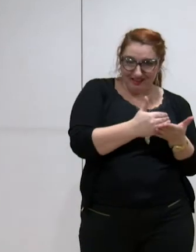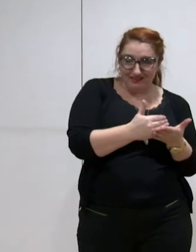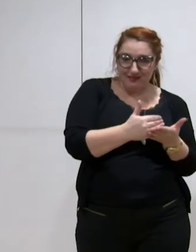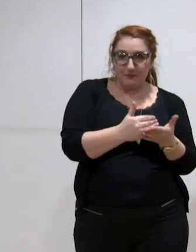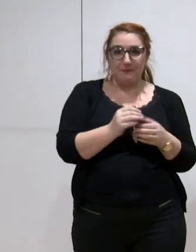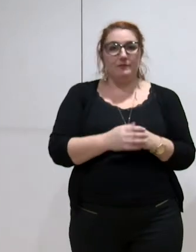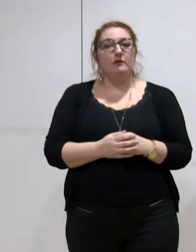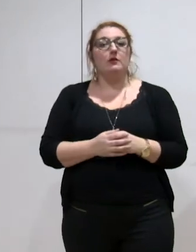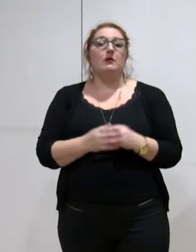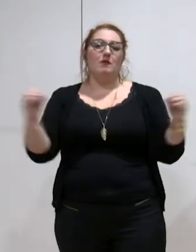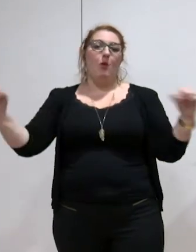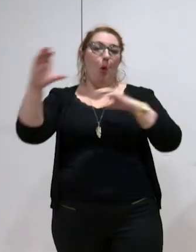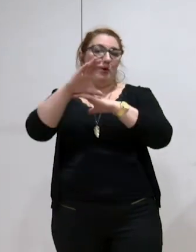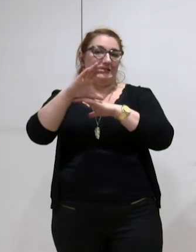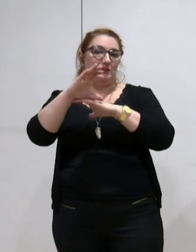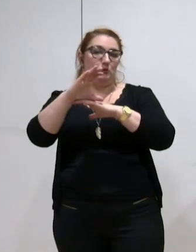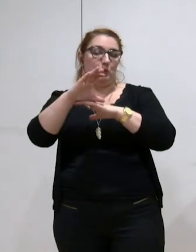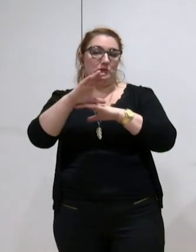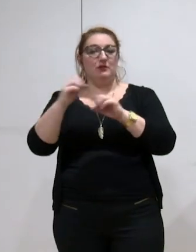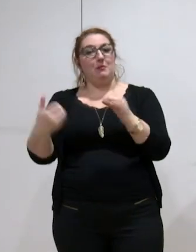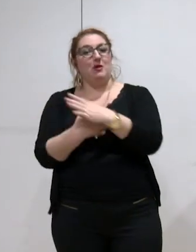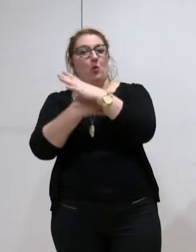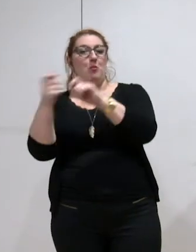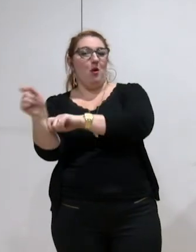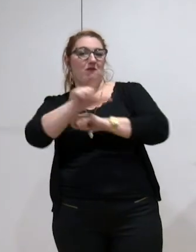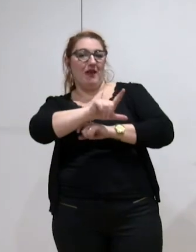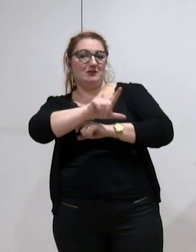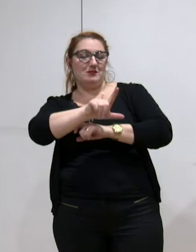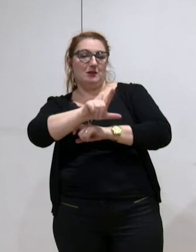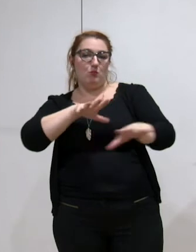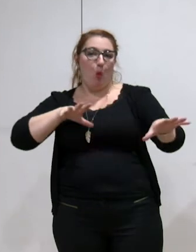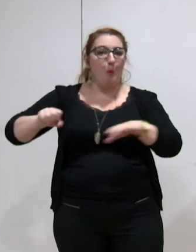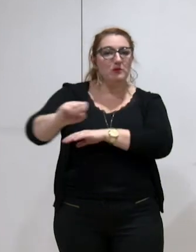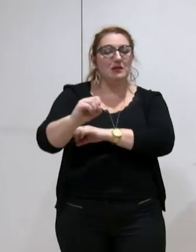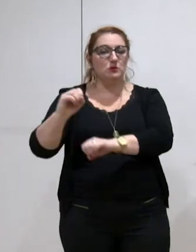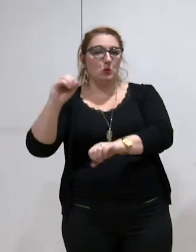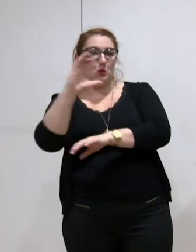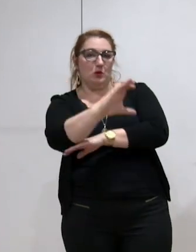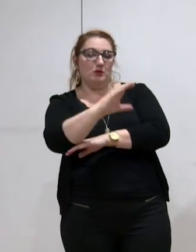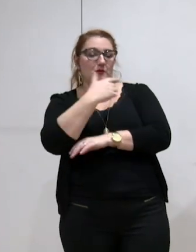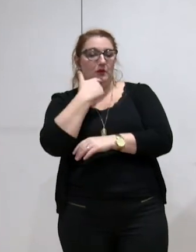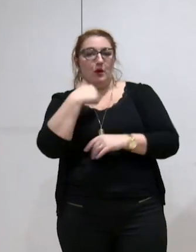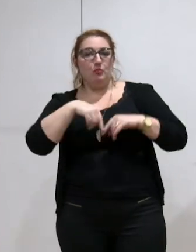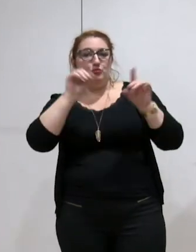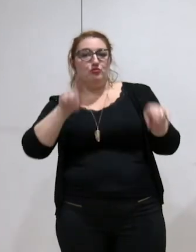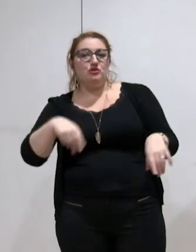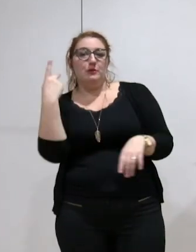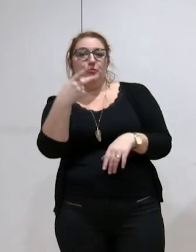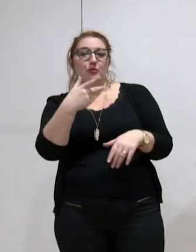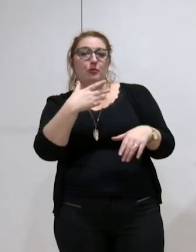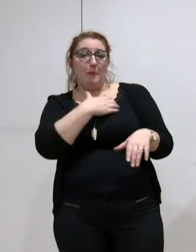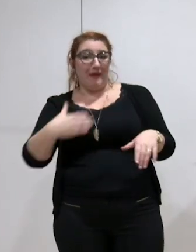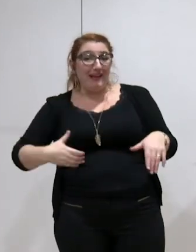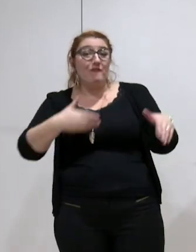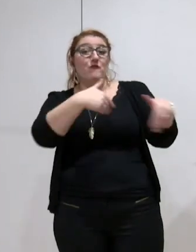'attribution de compensation qui est versée par la métropole dans le budget de fonctionnement de la commune.